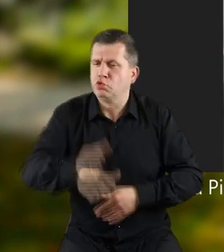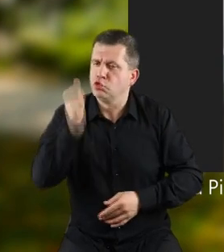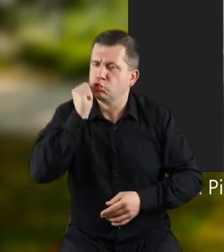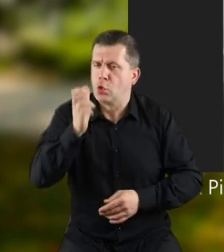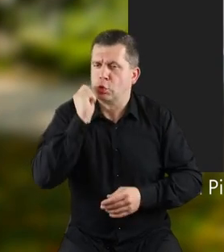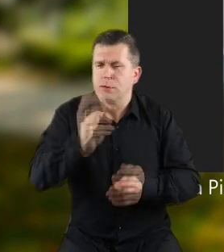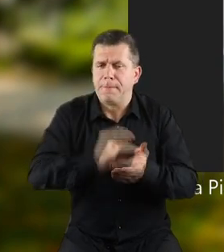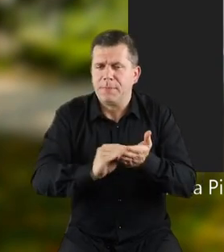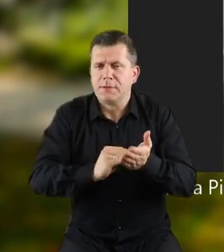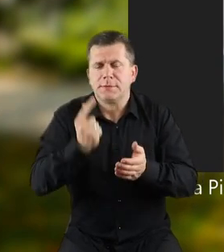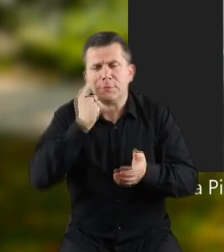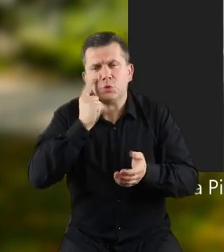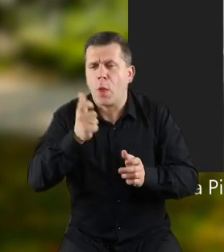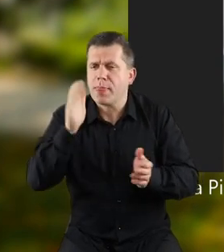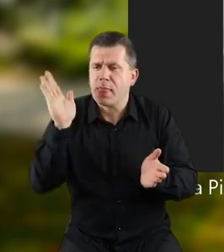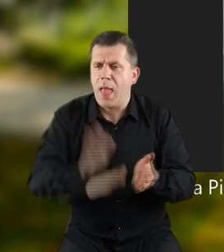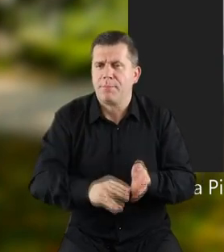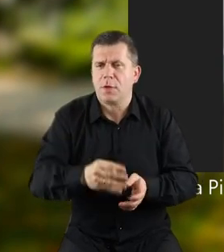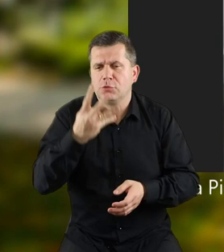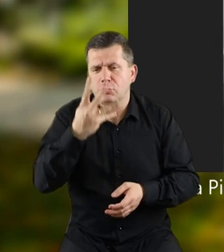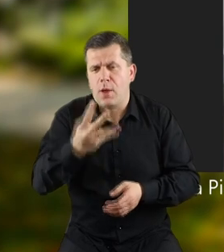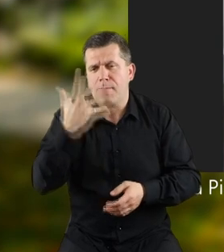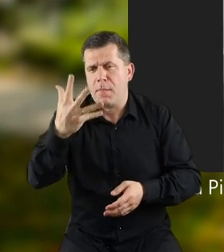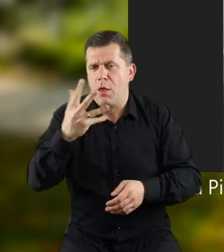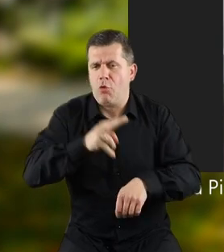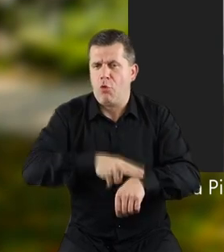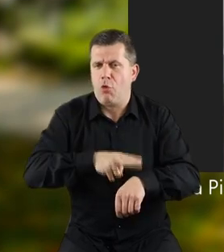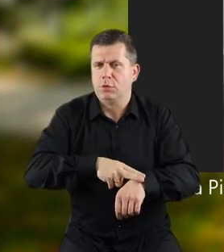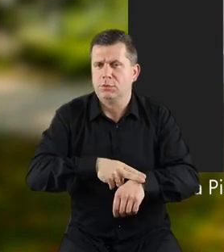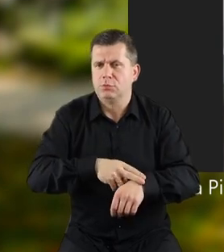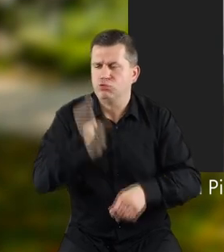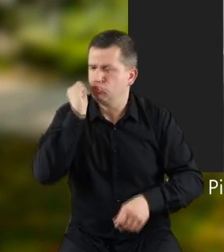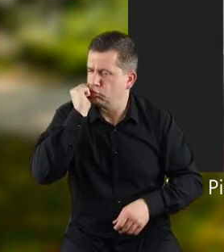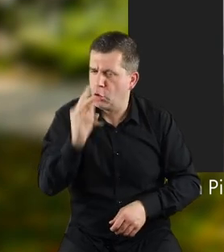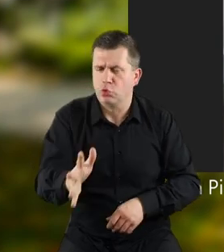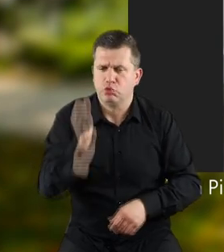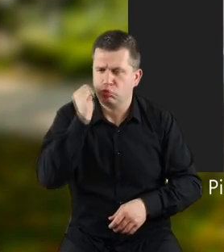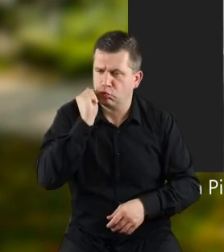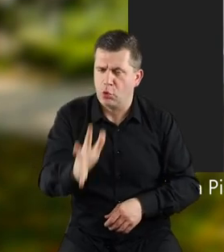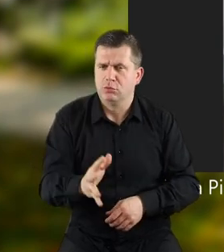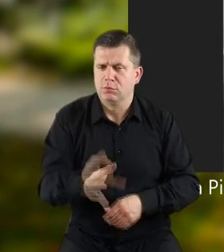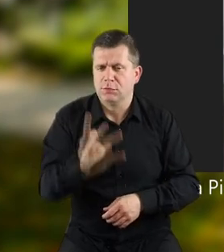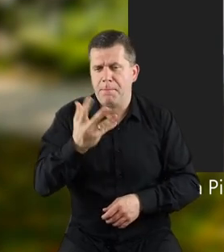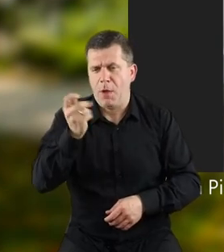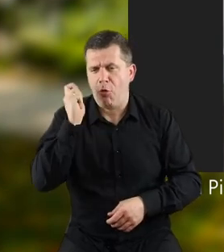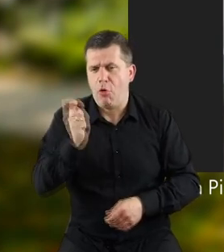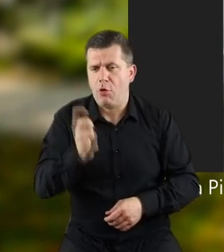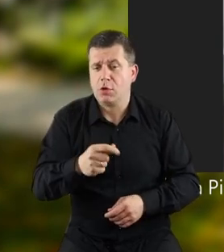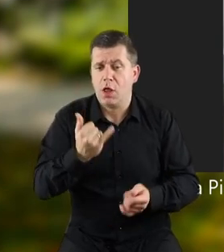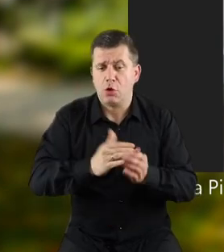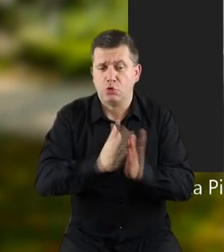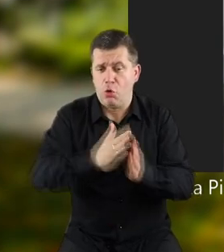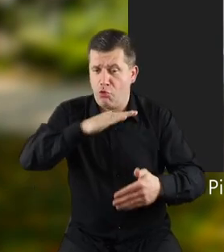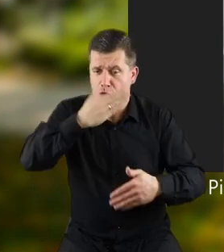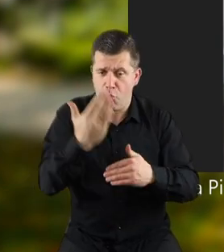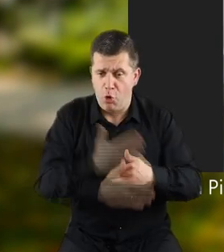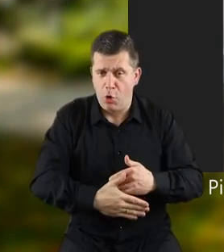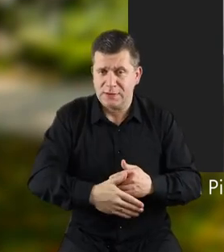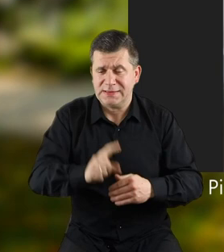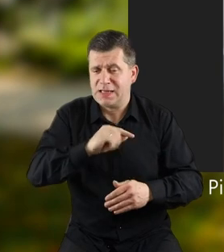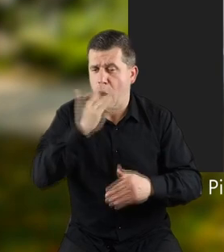muszę codziennie pisać przynajmniej cztery, pięć godzin. I codziennie. Kiedy kończę książkę,